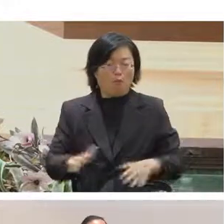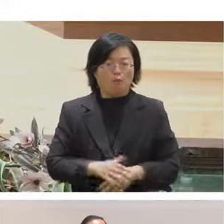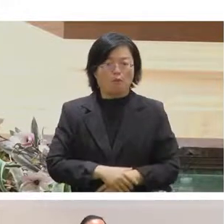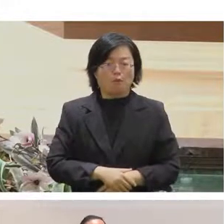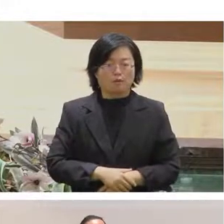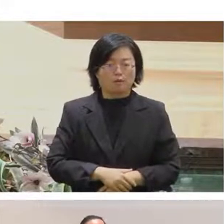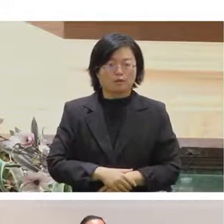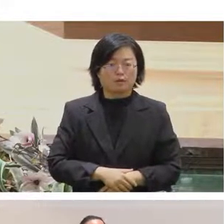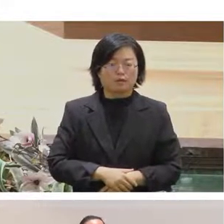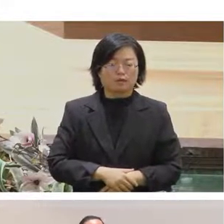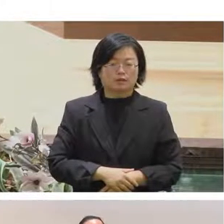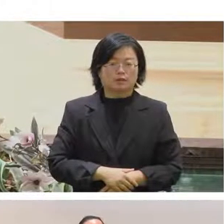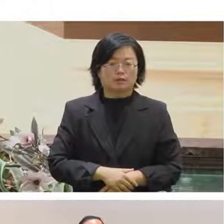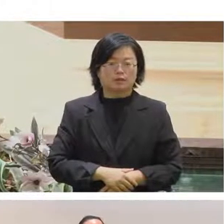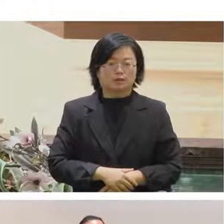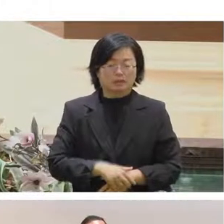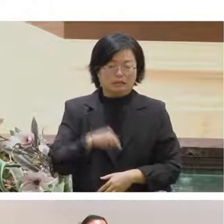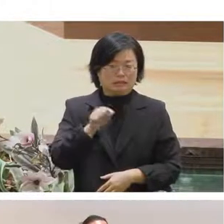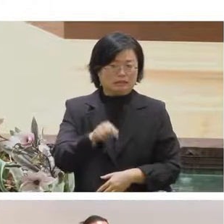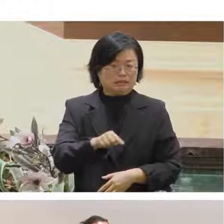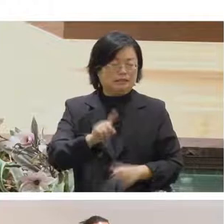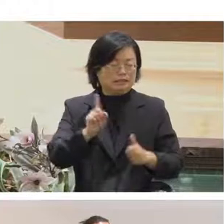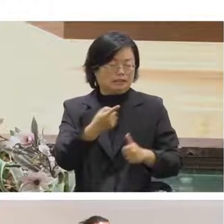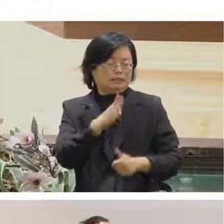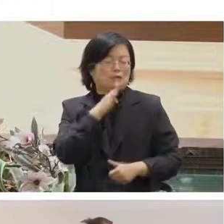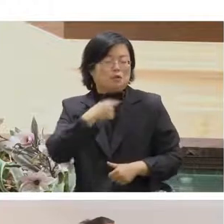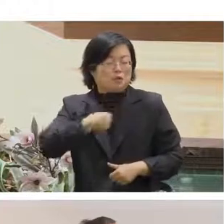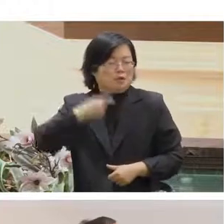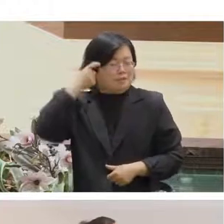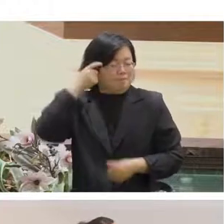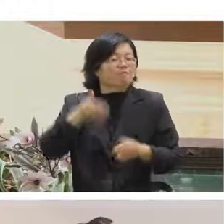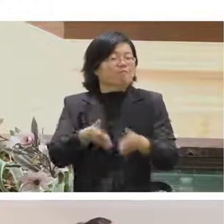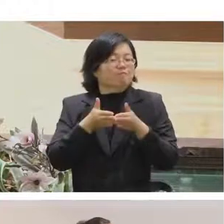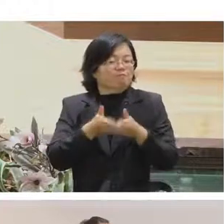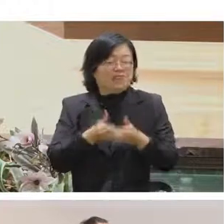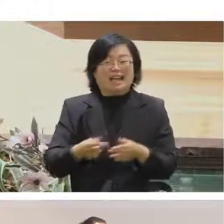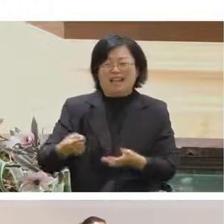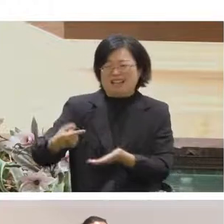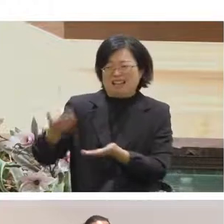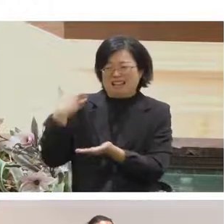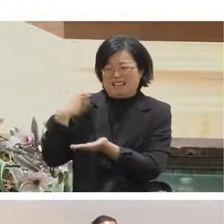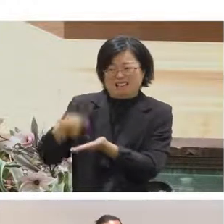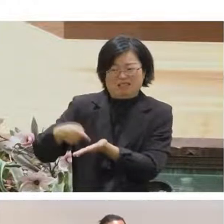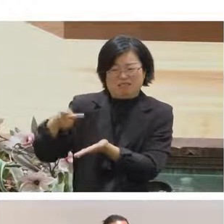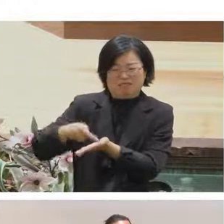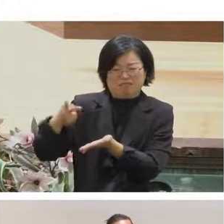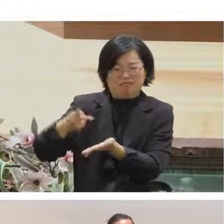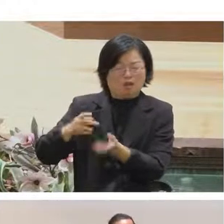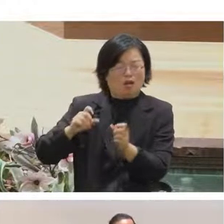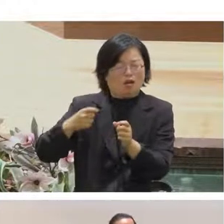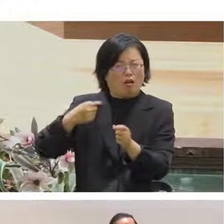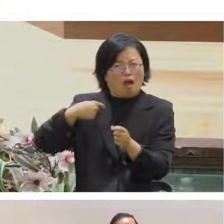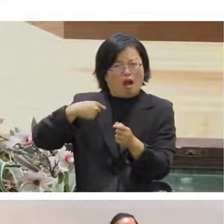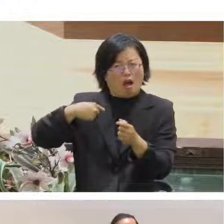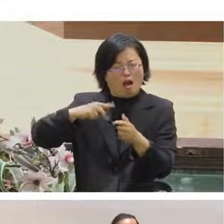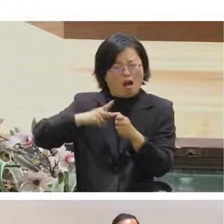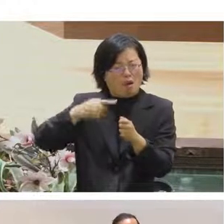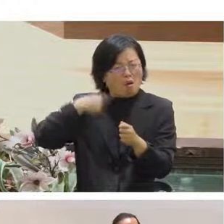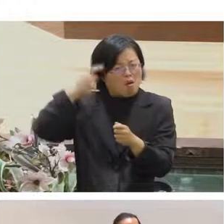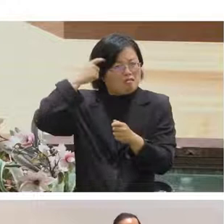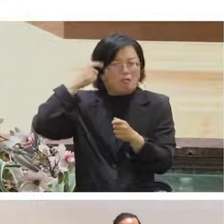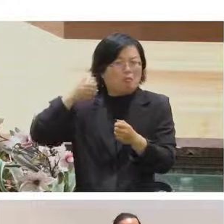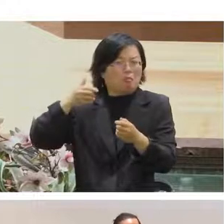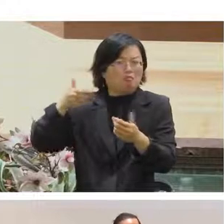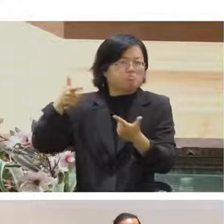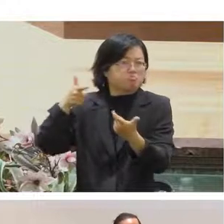這個才是我真正想像中的大松前兩次那個大松是大松沒錯可是跟我想像中不一樣為什麼呢因為其實在